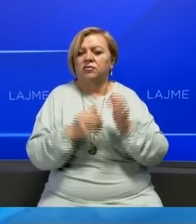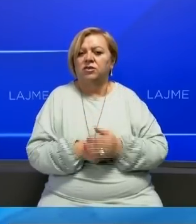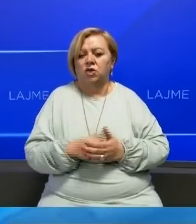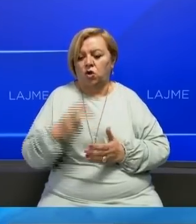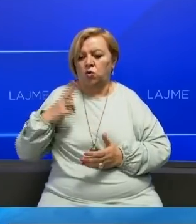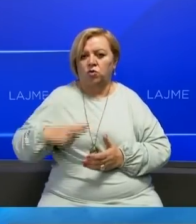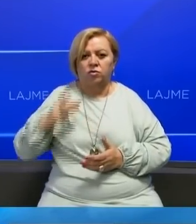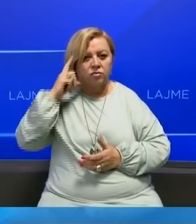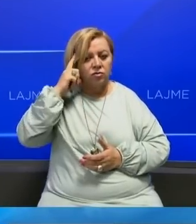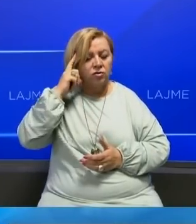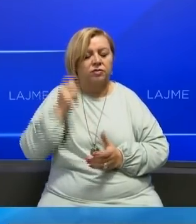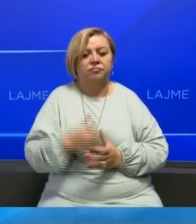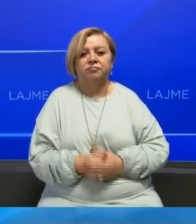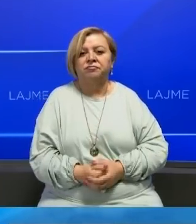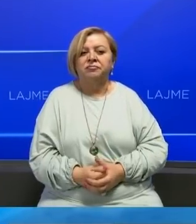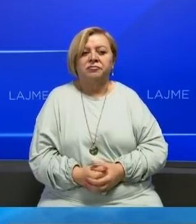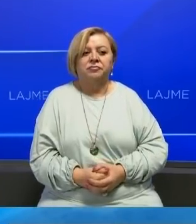qydat.